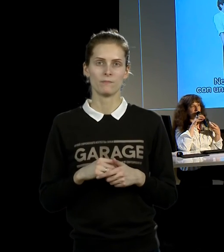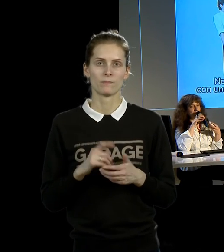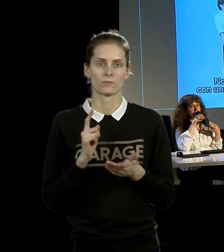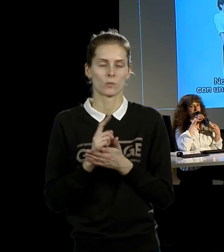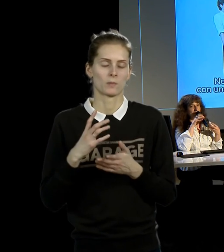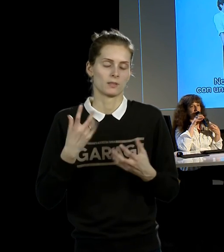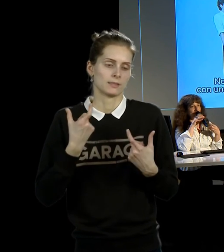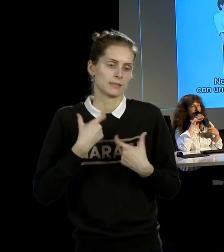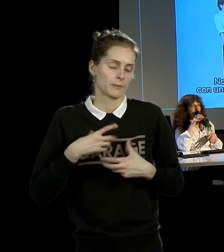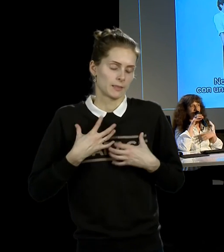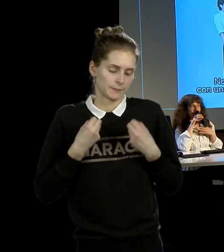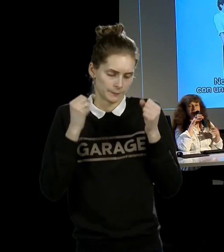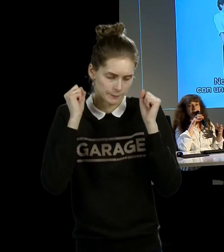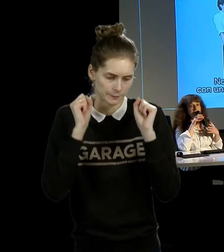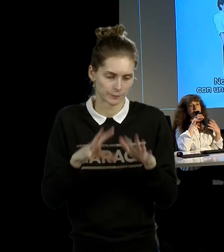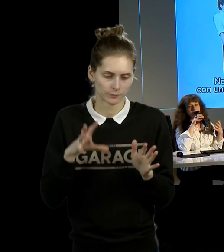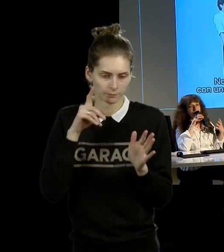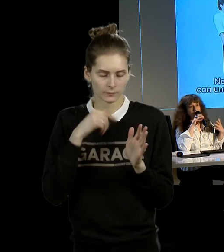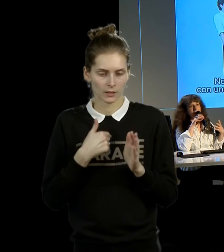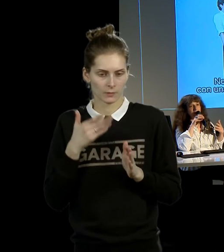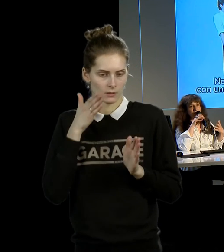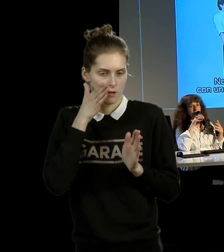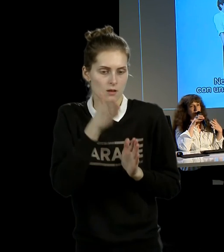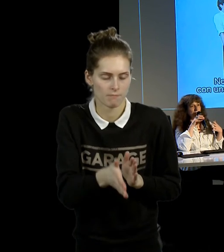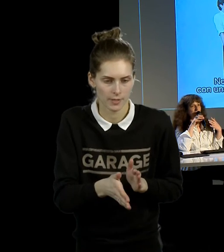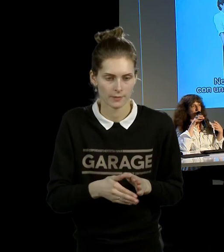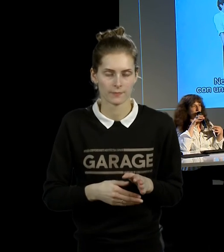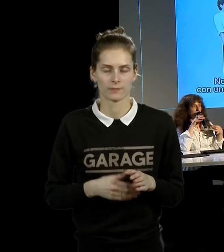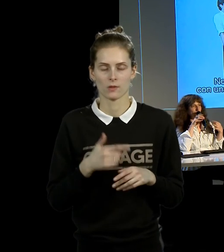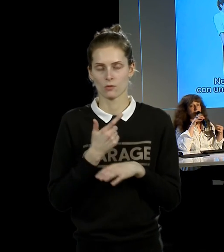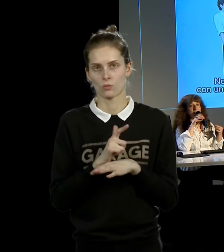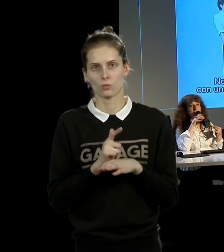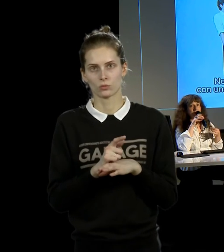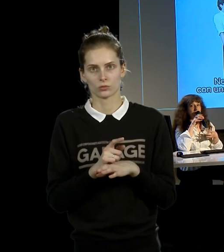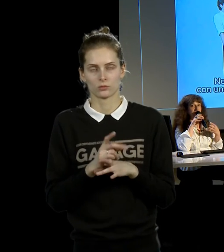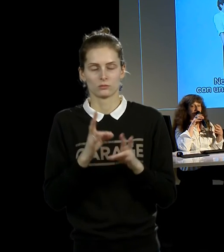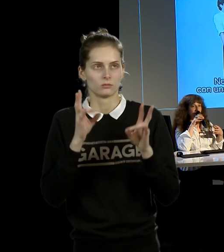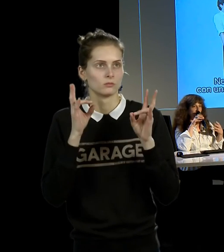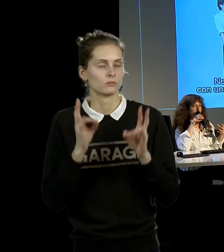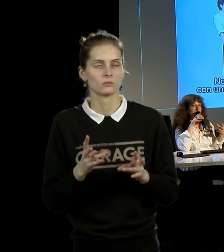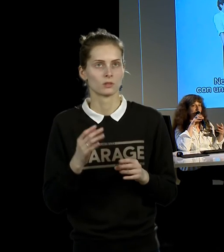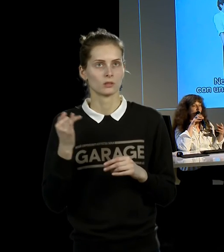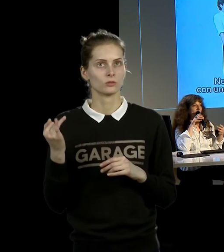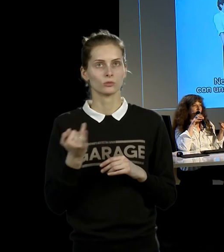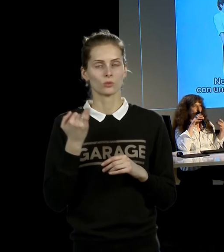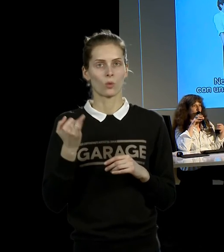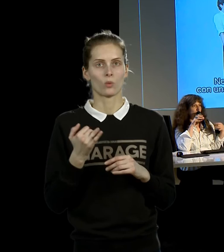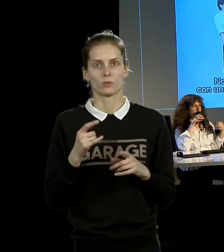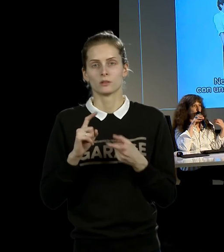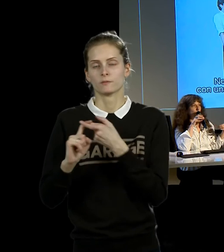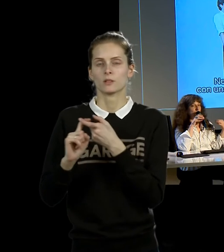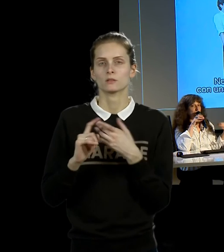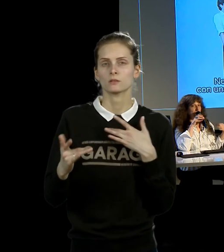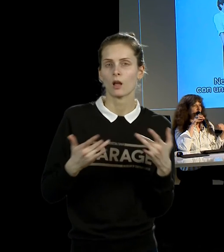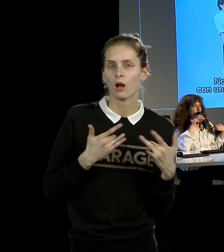включенности психологической. Такая дико-милодраматическая история, которая, с одной стороны, предельно театральна, с другой